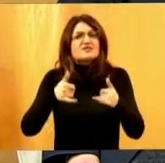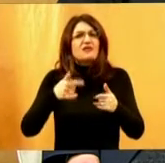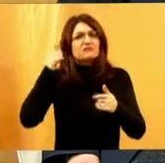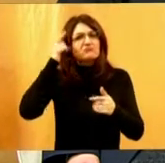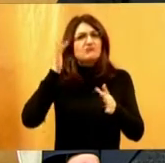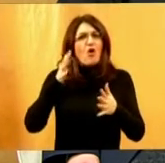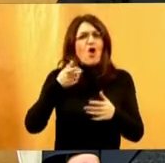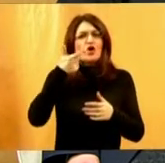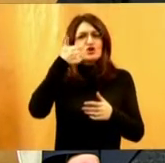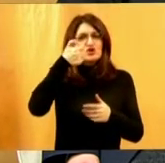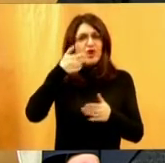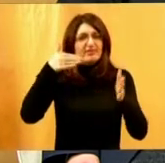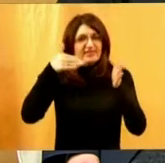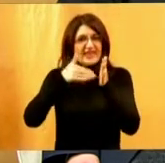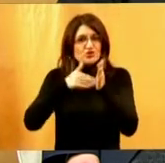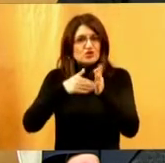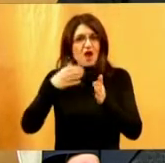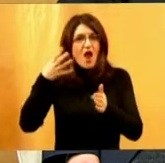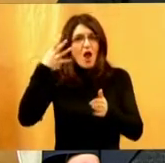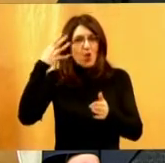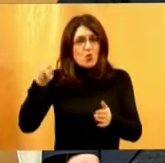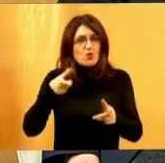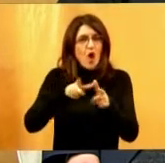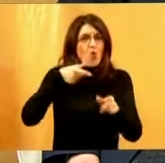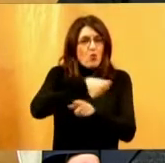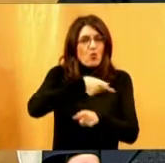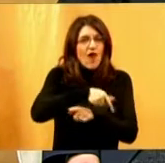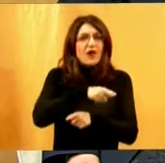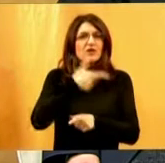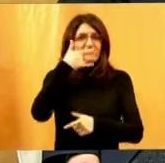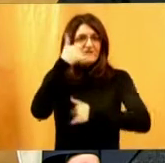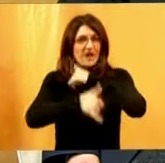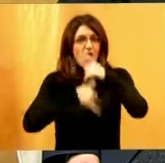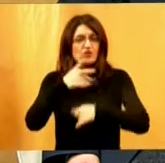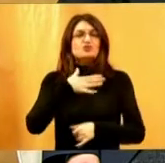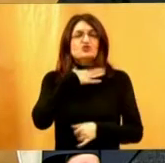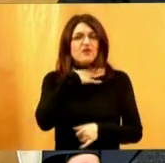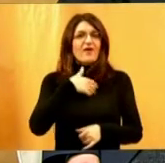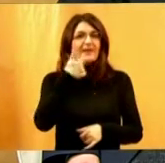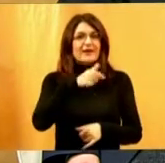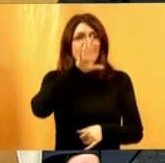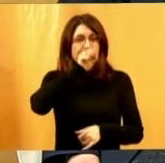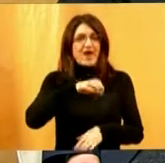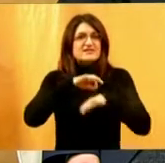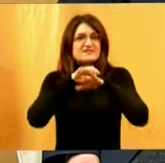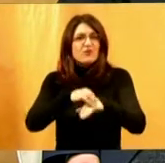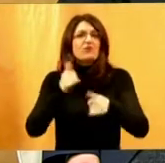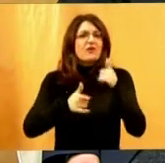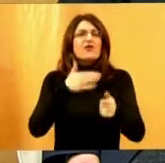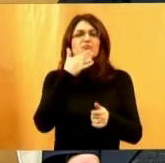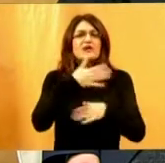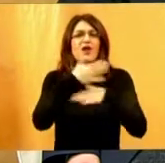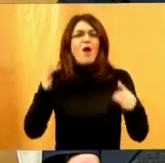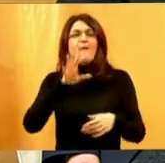kuna ulaganja u dvije godine školovanja jednog psa vodiča ili bilo kojeg drugog psa